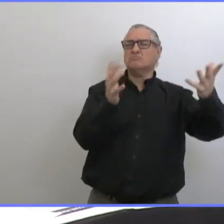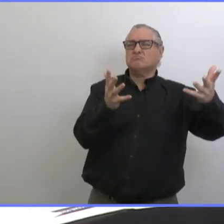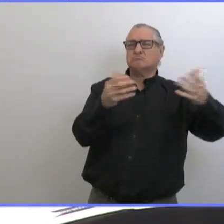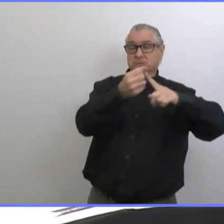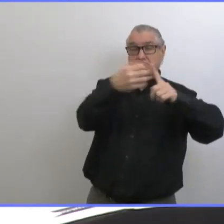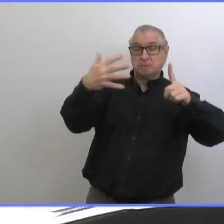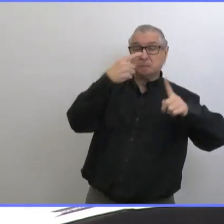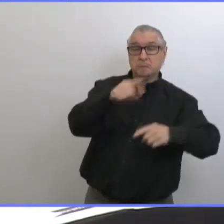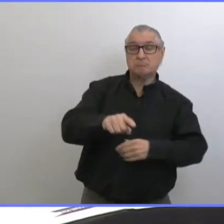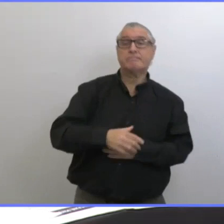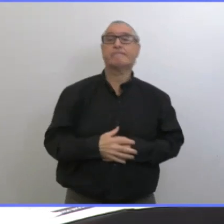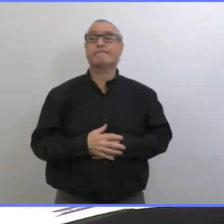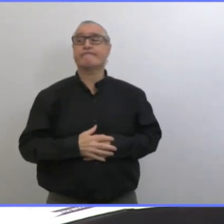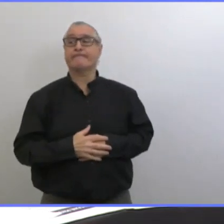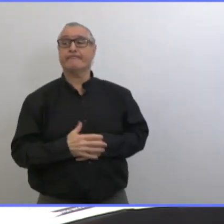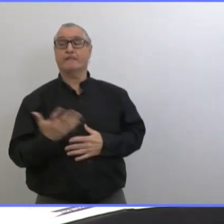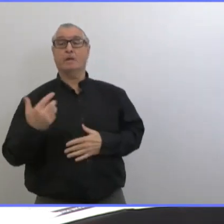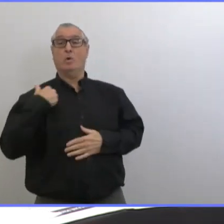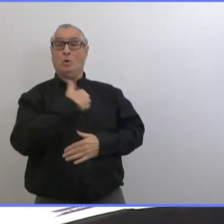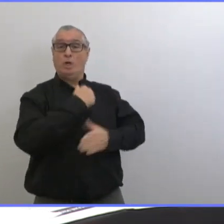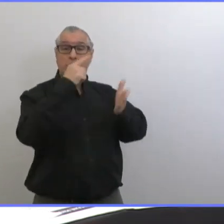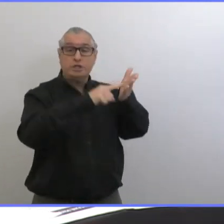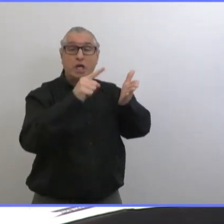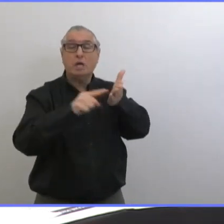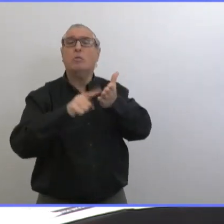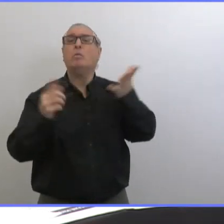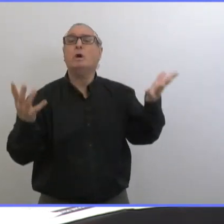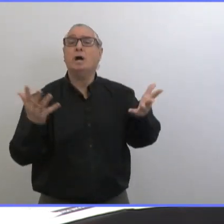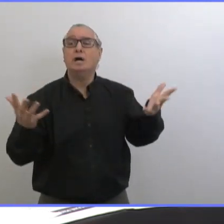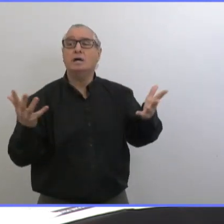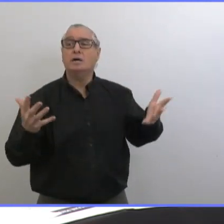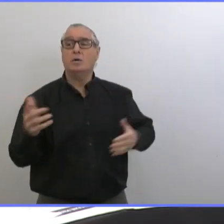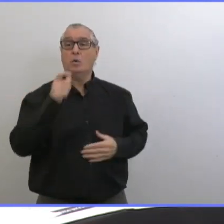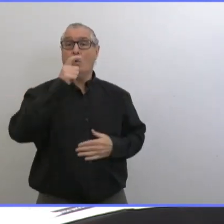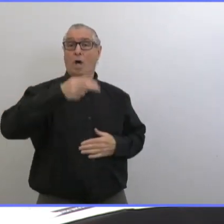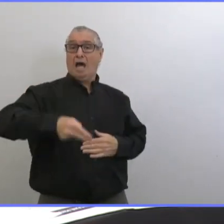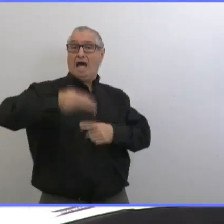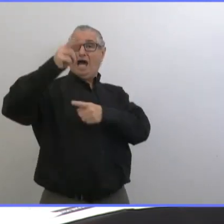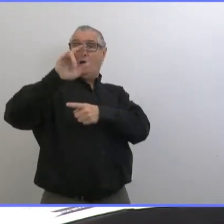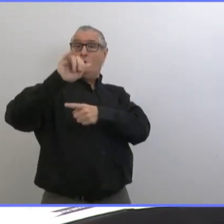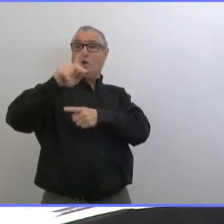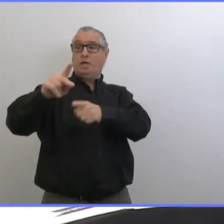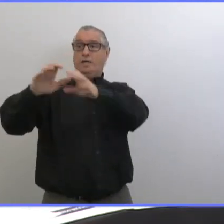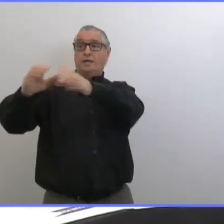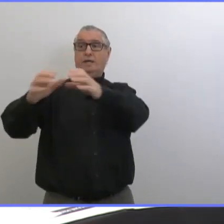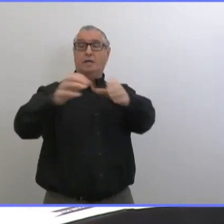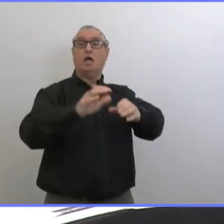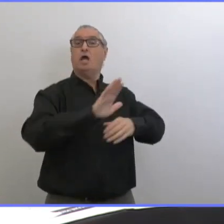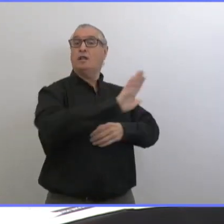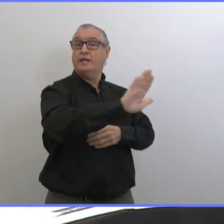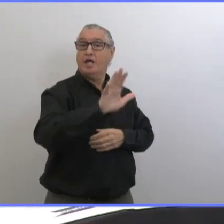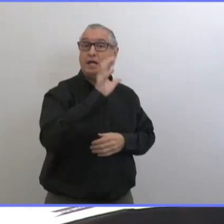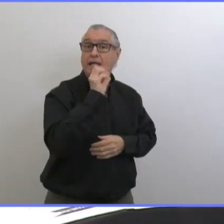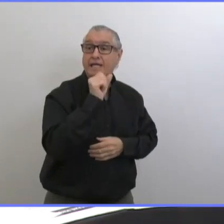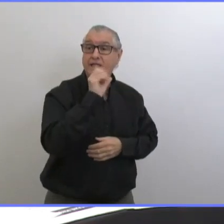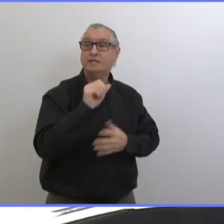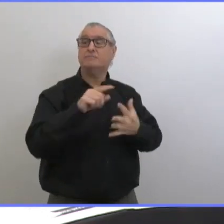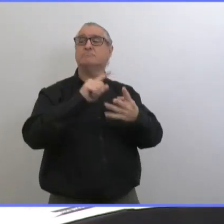facteurs quant à savoir les endroits de risque l'âge des personnes qui vivent dans ces établissements